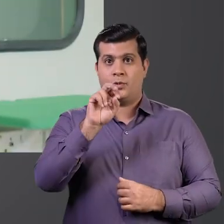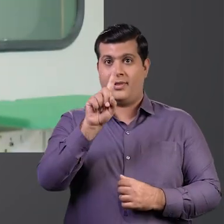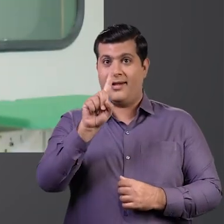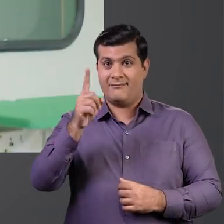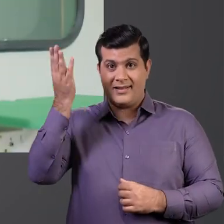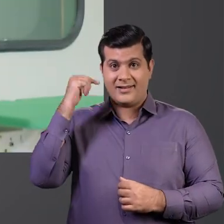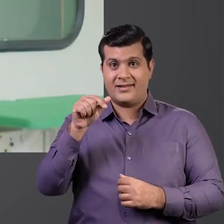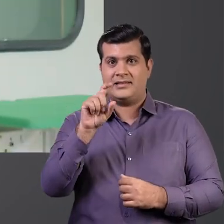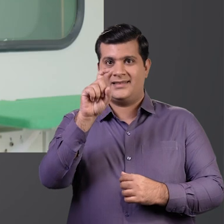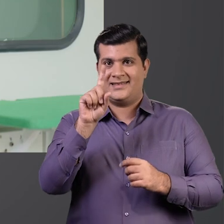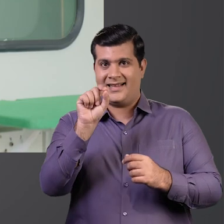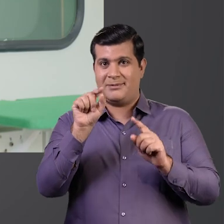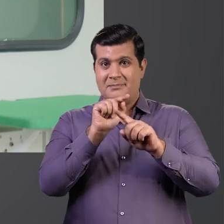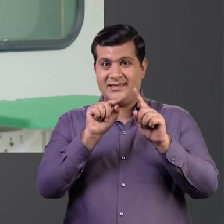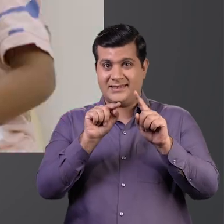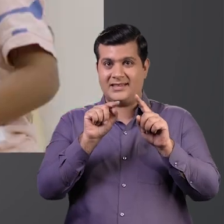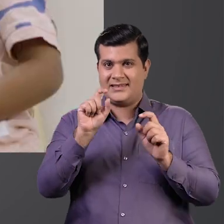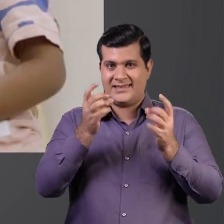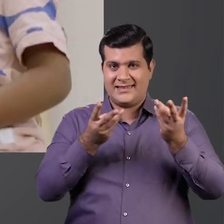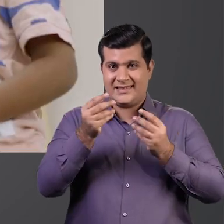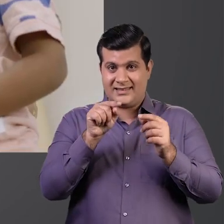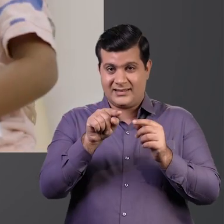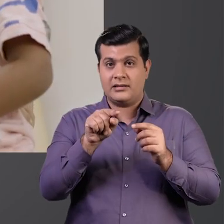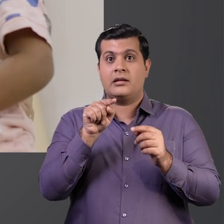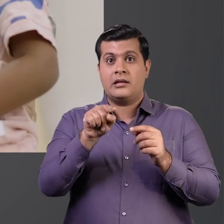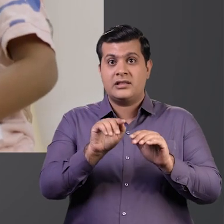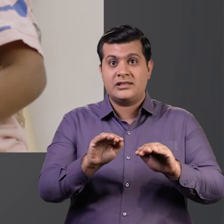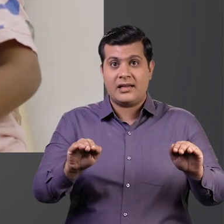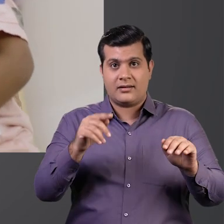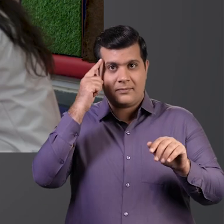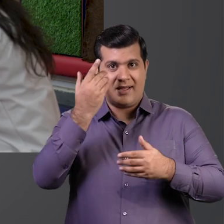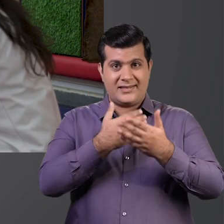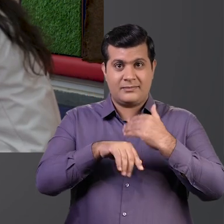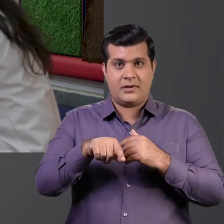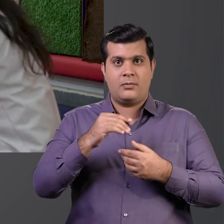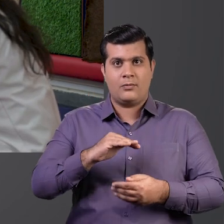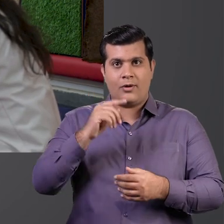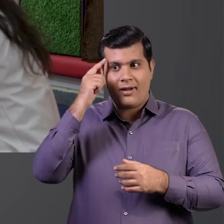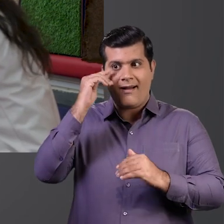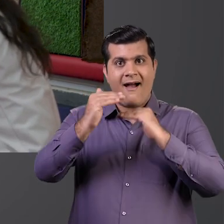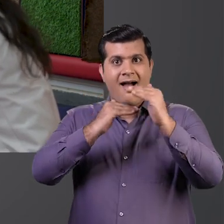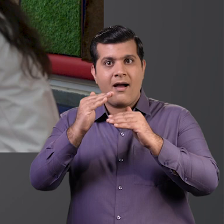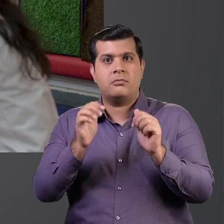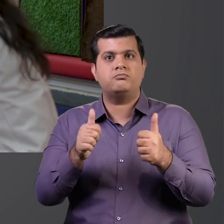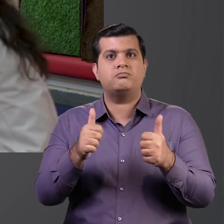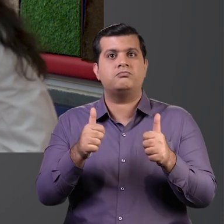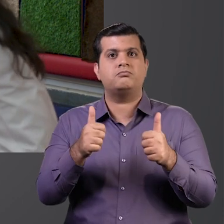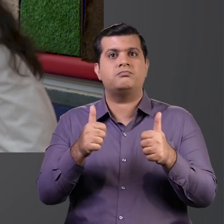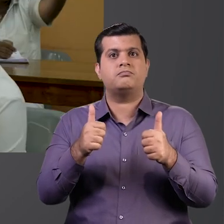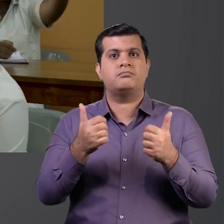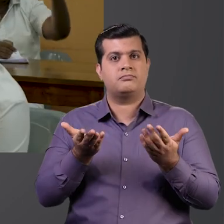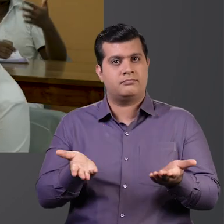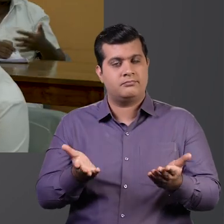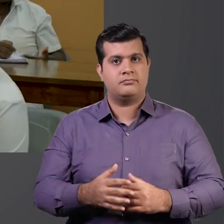2011 की जनगर्ना के अनुसार लगभग 10 प्रतिशत बच्चों में जन्म के बाद मानसिक विकास जैसा होना